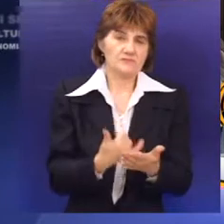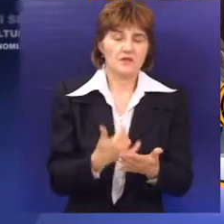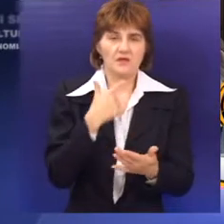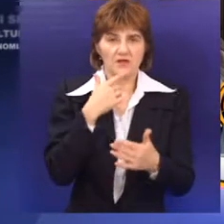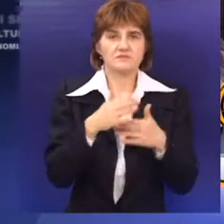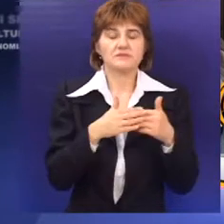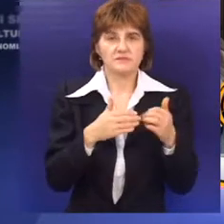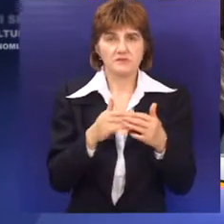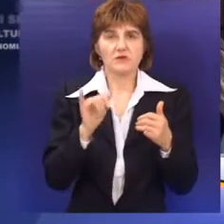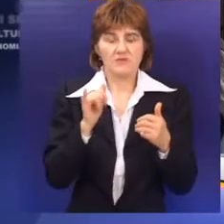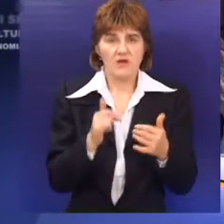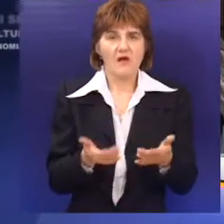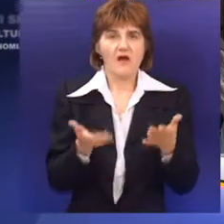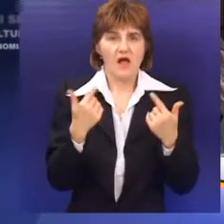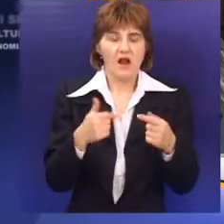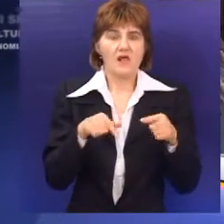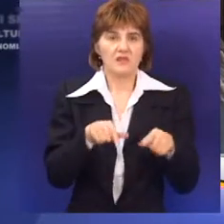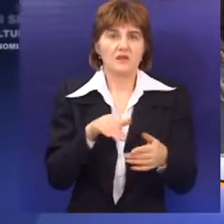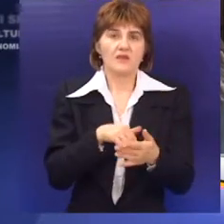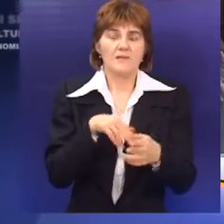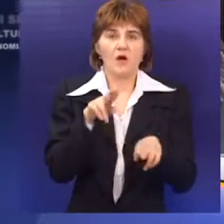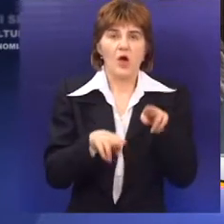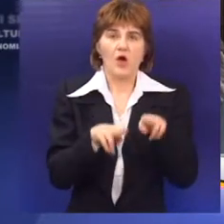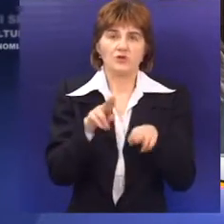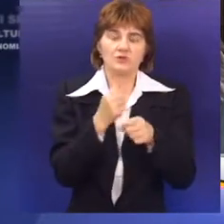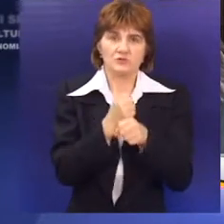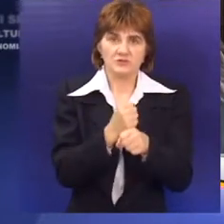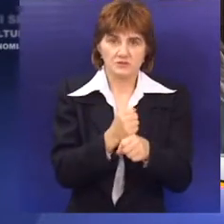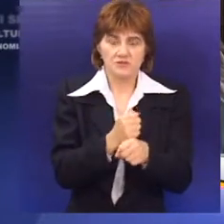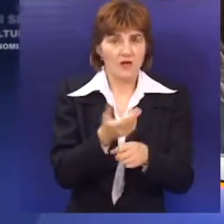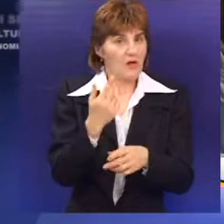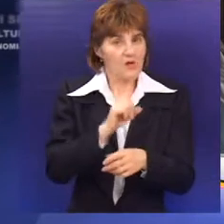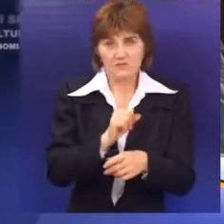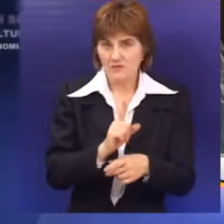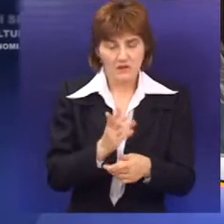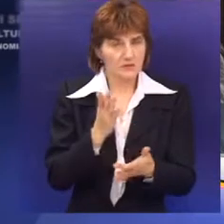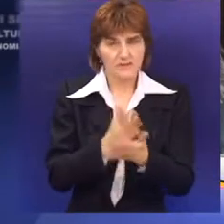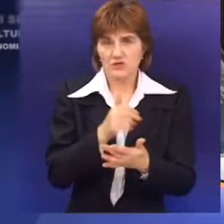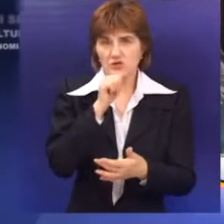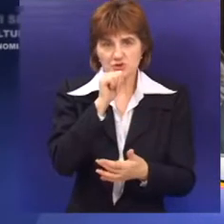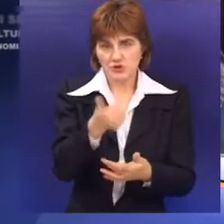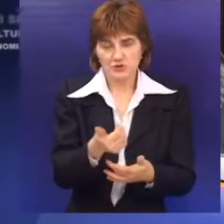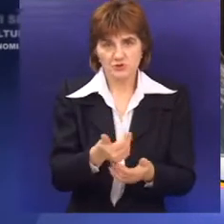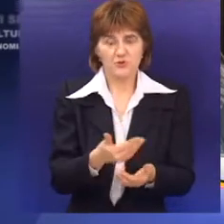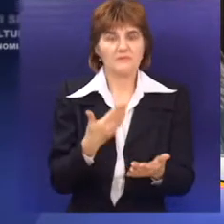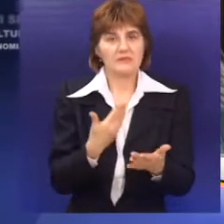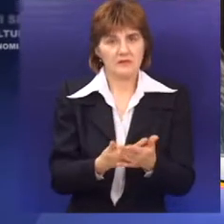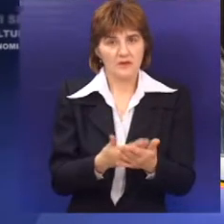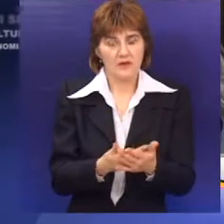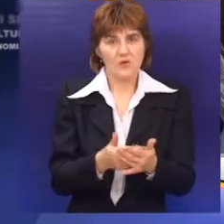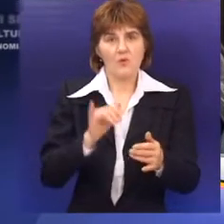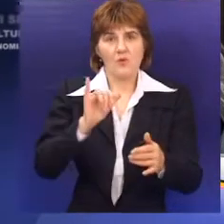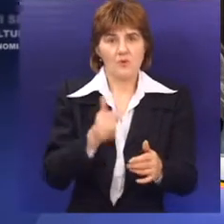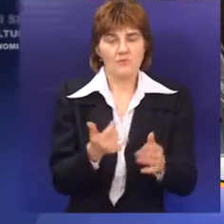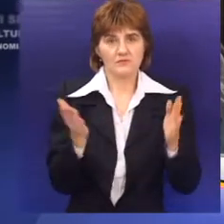tako kažem, zadovoljavajućem stanju, ali ako ih budemo održavali, ako ih ne budemo održavali, neće od toga biti ništa. Prema tome,